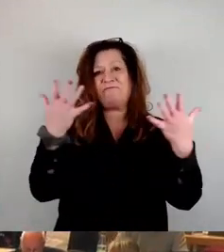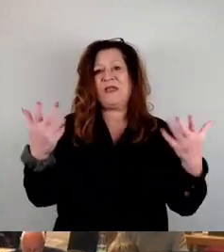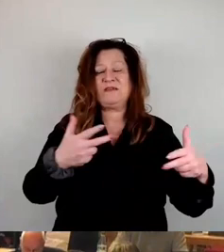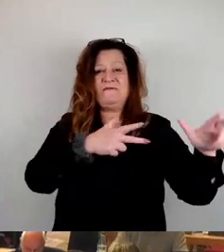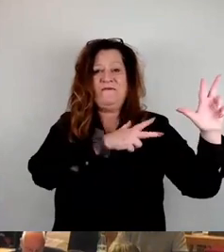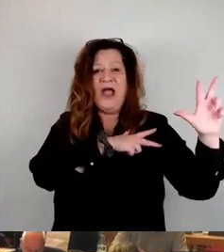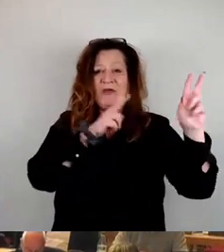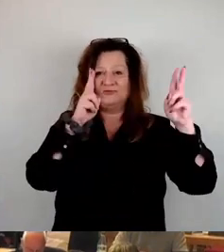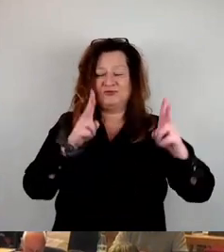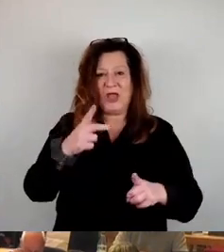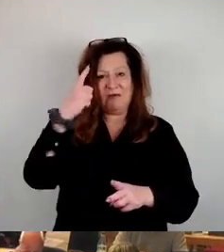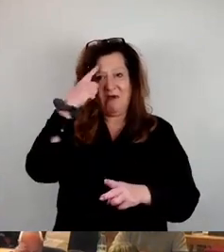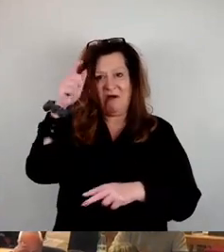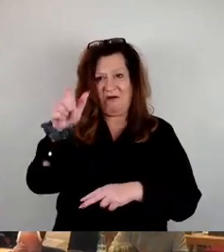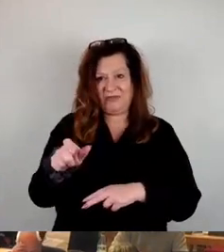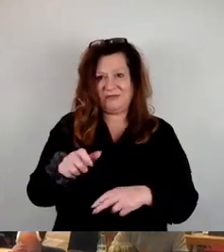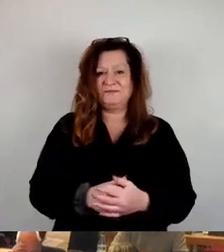Tagesordnung, sind bei dem Tagesordnungspunkt 2 der Bekannten.